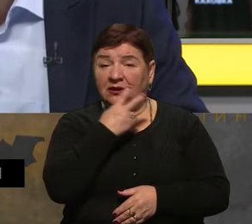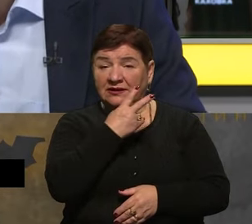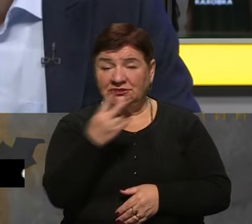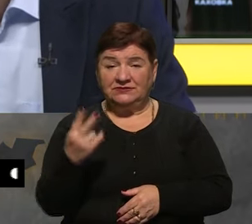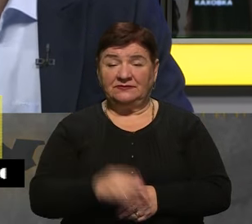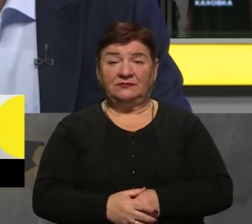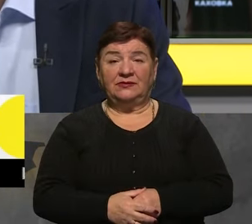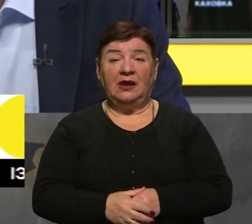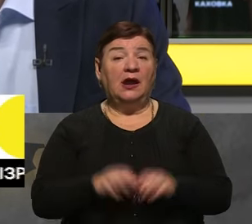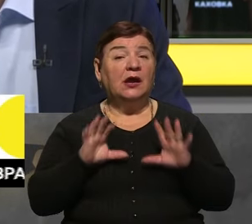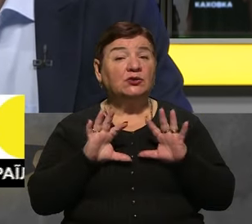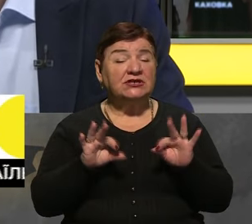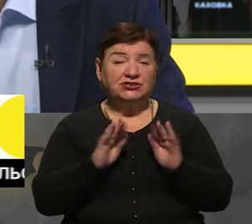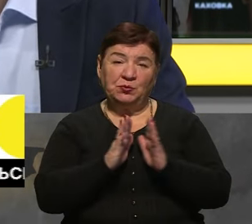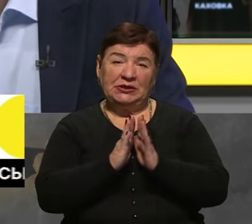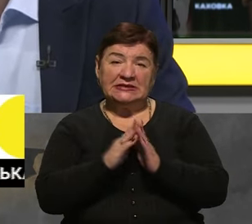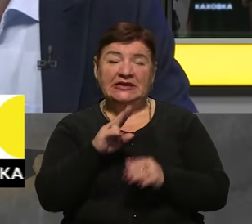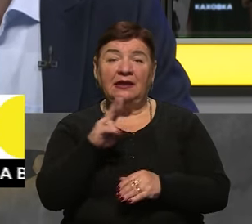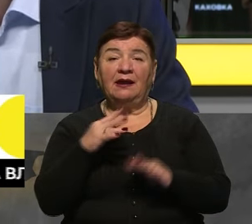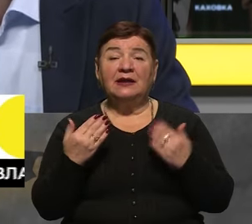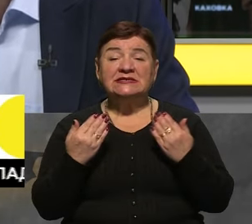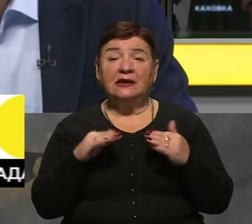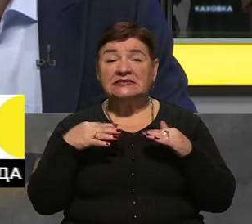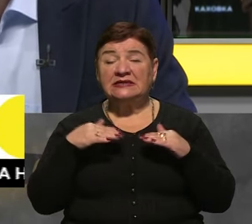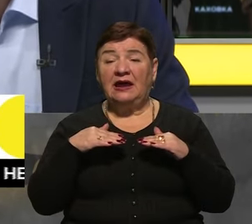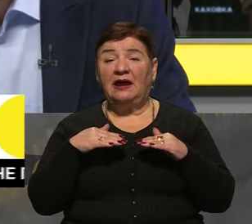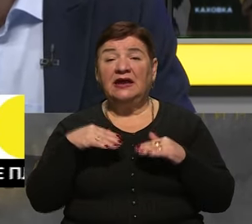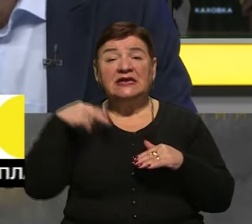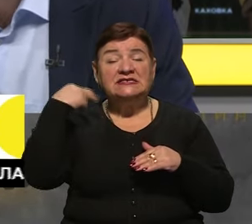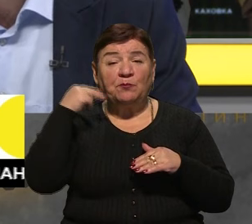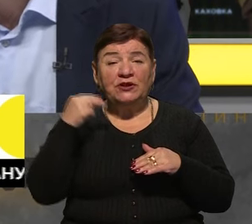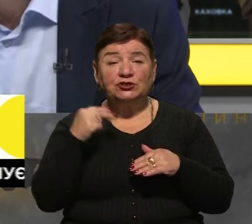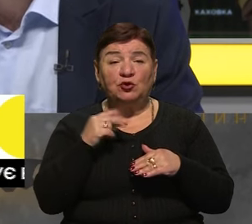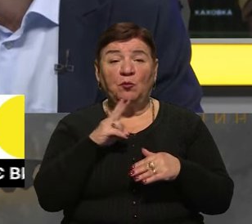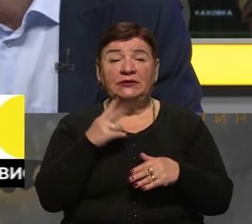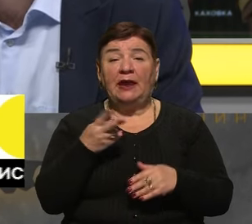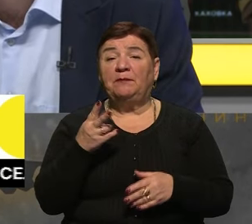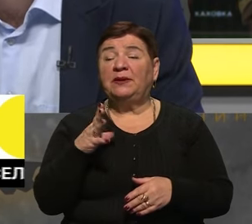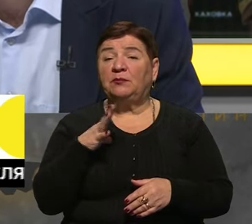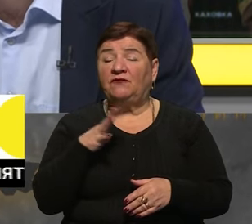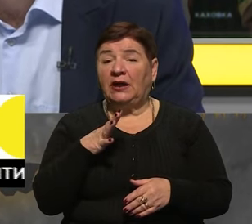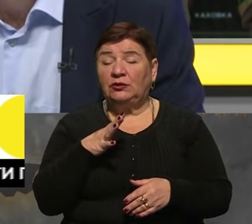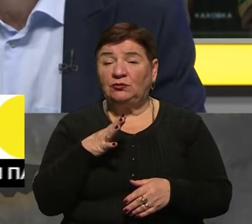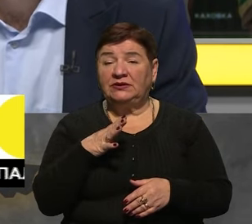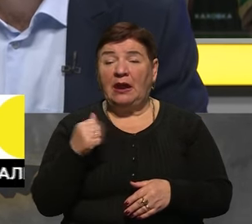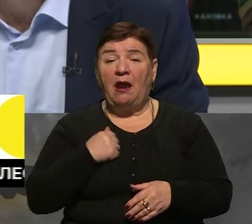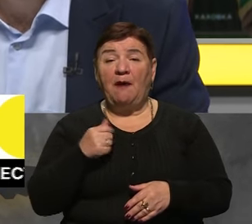Тож, розкажіть, будь ласка, яка зараз ситуація на Запорізькому напрямку, де перебувають бійці Легіону Свободи?